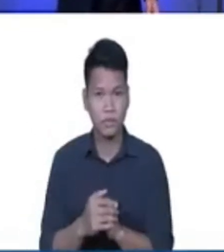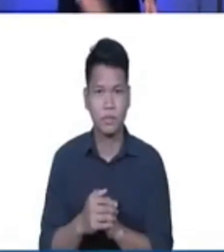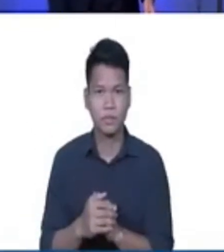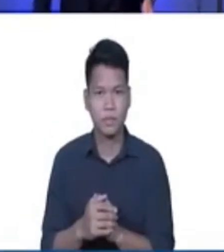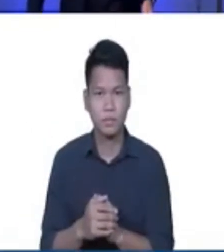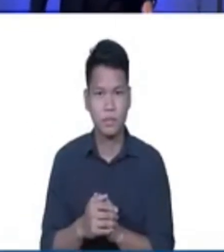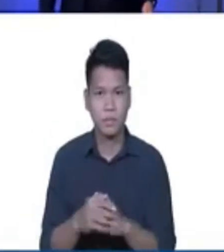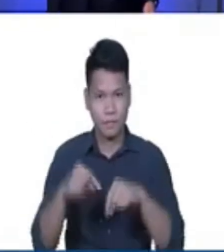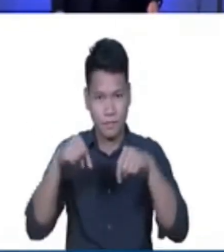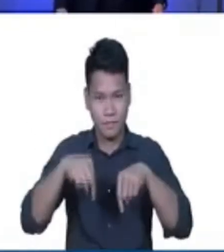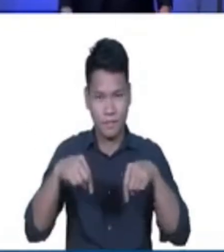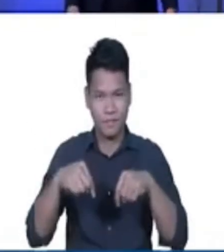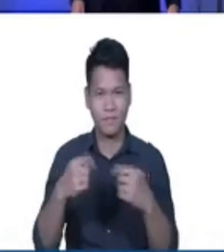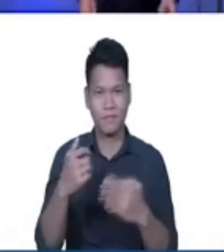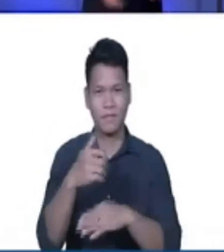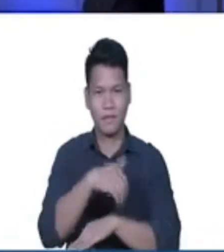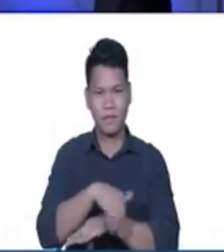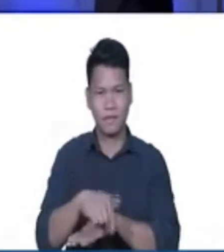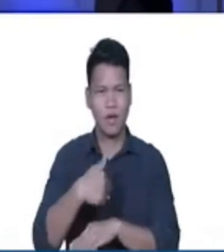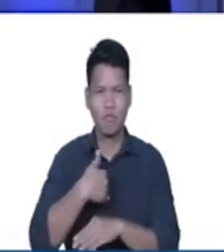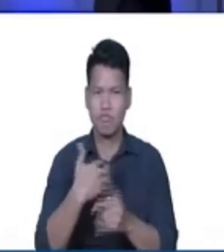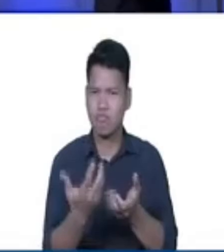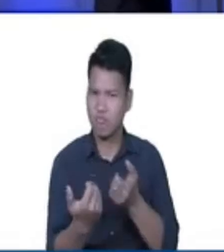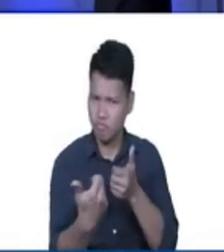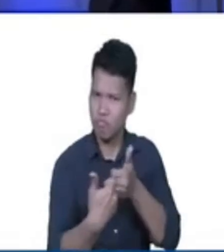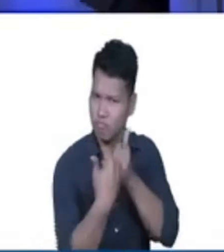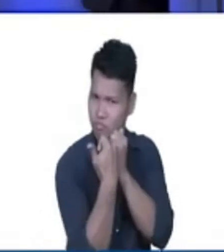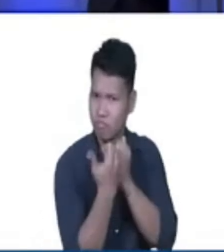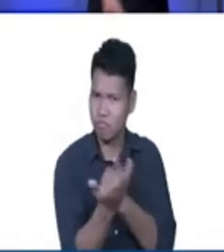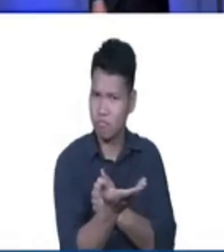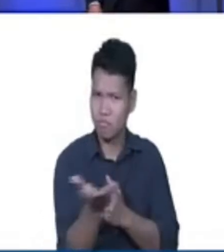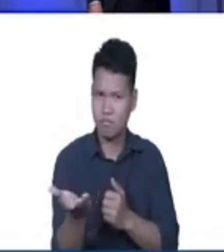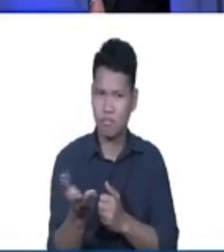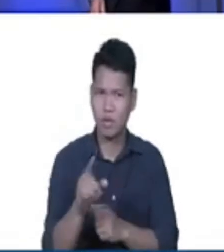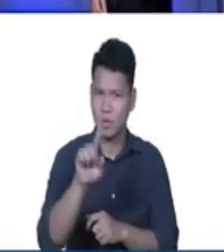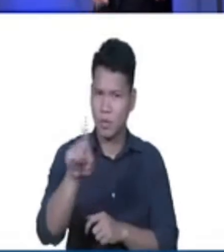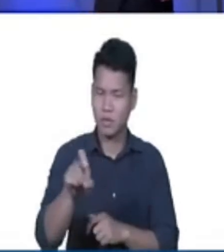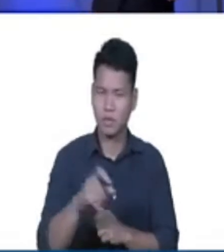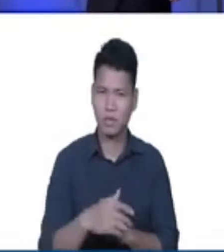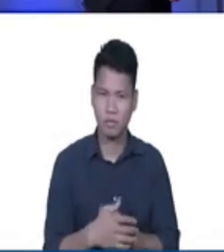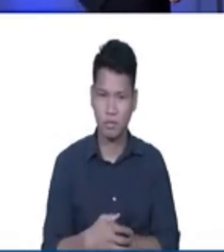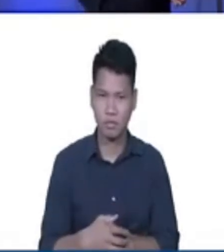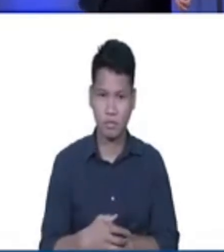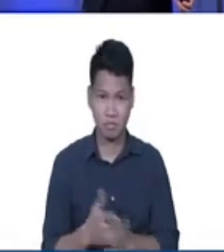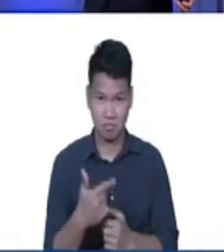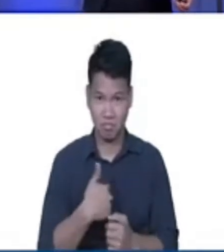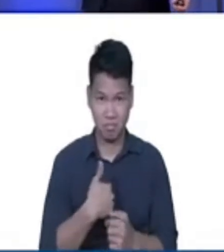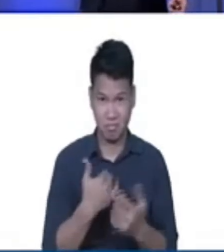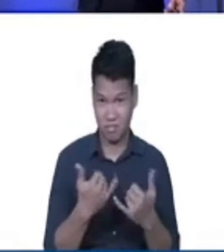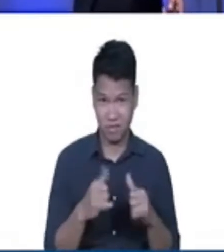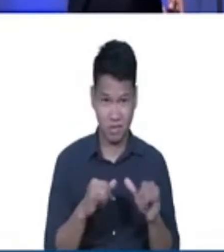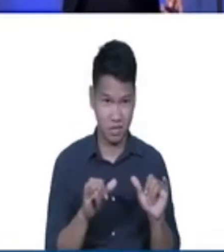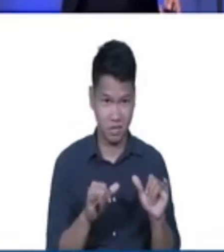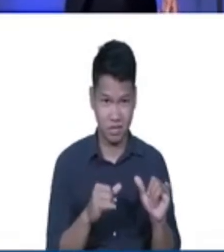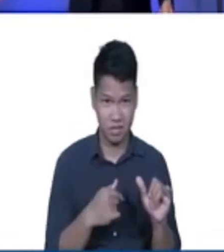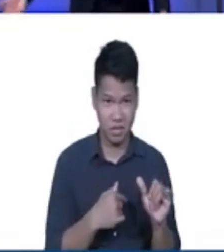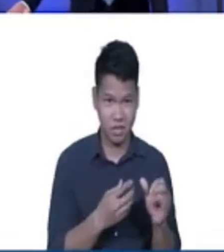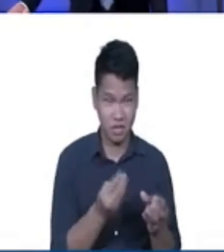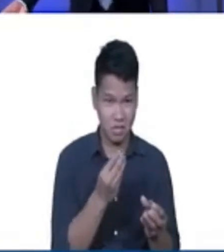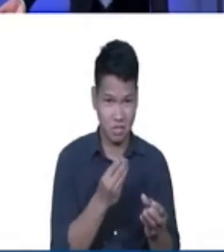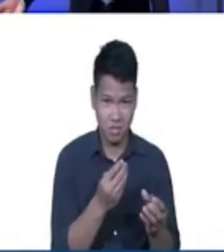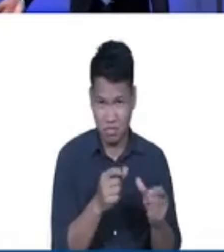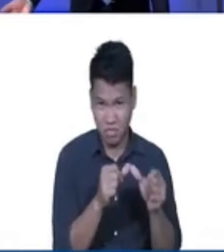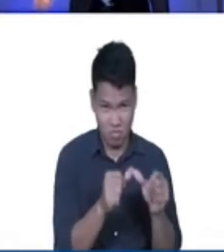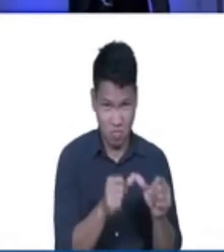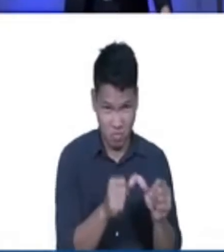So, this evening, I would like to challenge you. the question is, will I go on doing things that I've always done